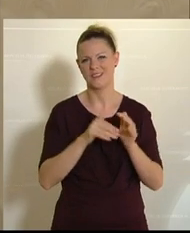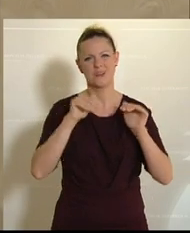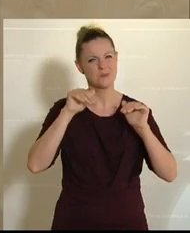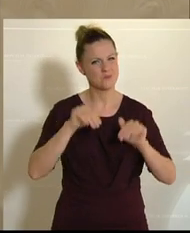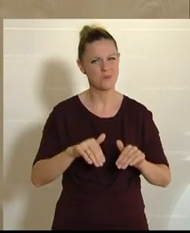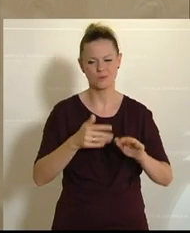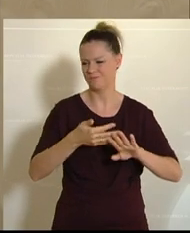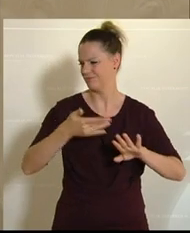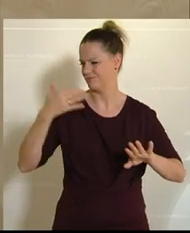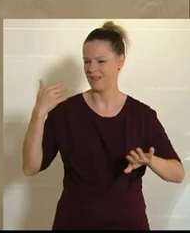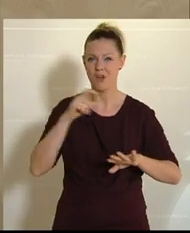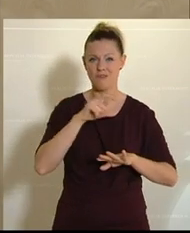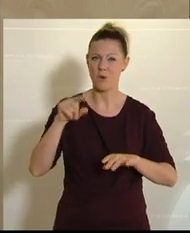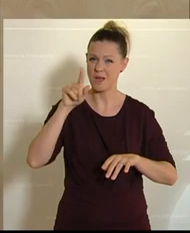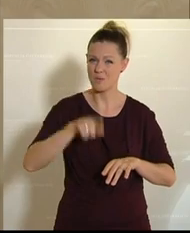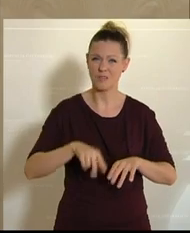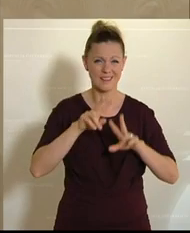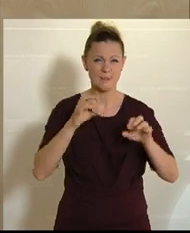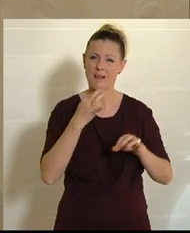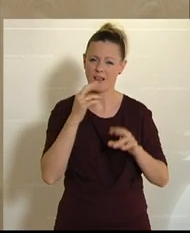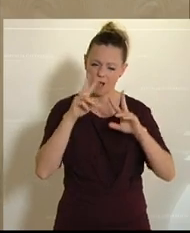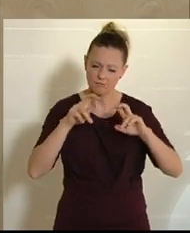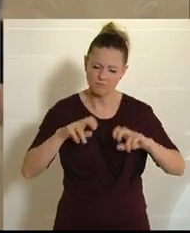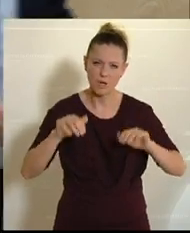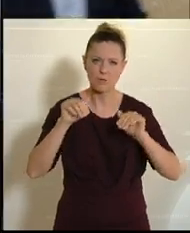Fragen dieser letzten Wochen und Monate genauer anschauen. Dankeschön.